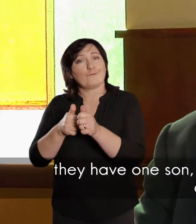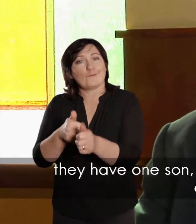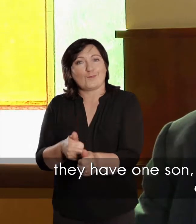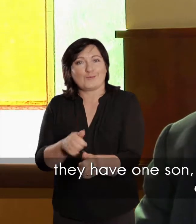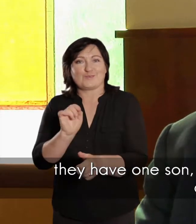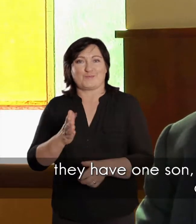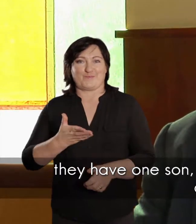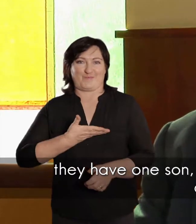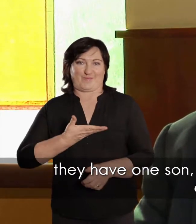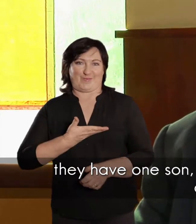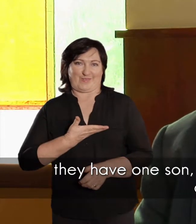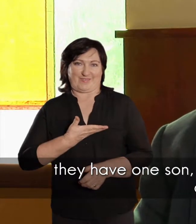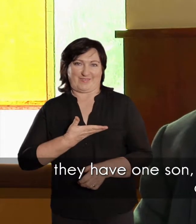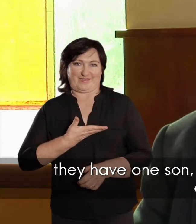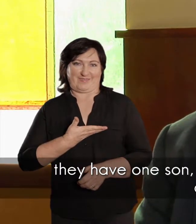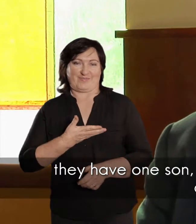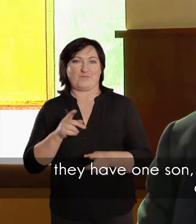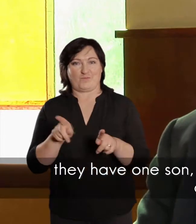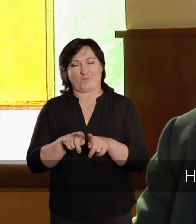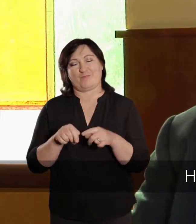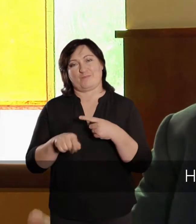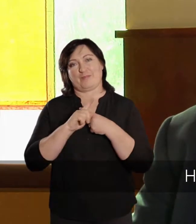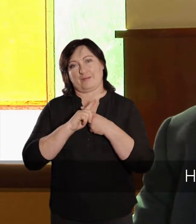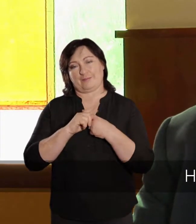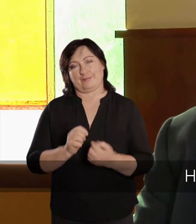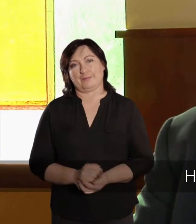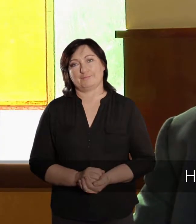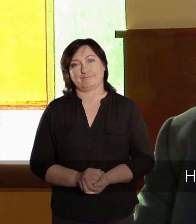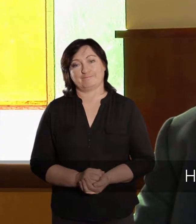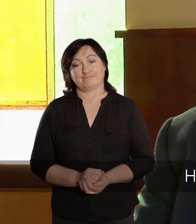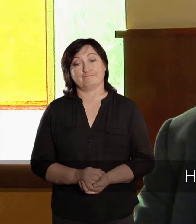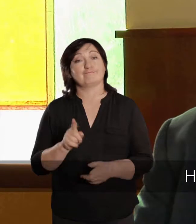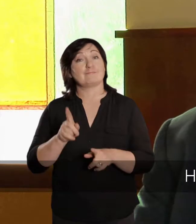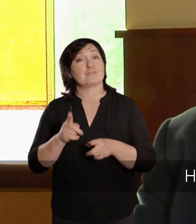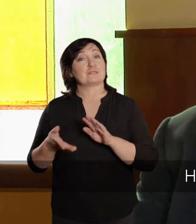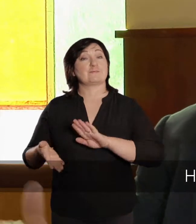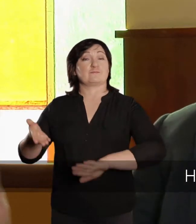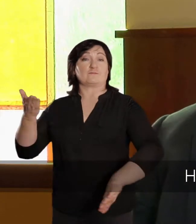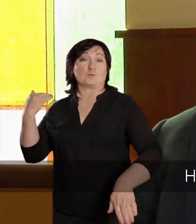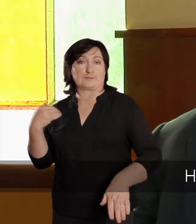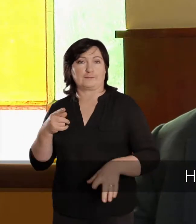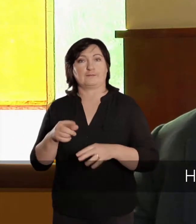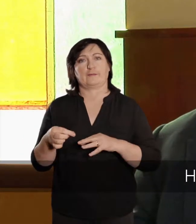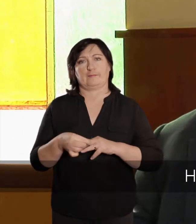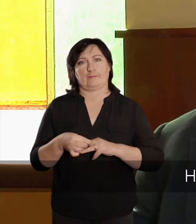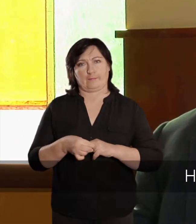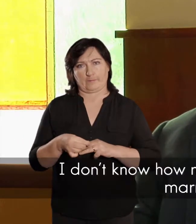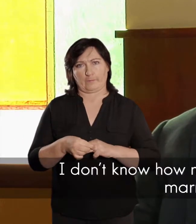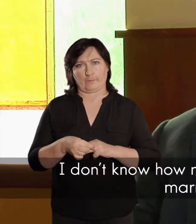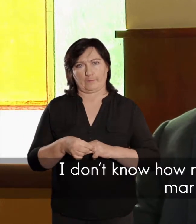Amos het sy pa sy voetspore gevolg, voor dit was Dominee getrouwd, ook getrouwd,